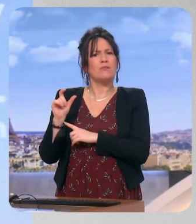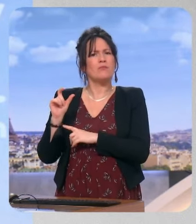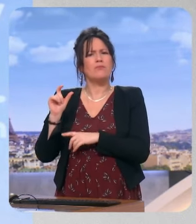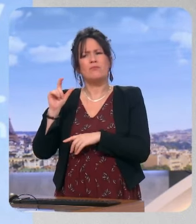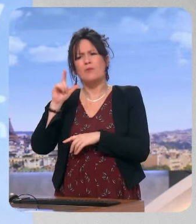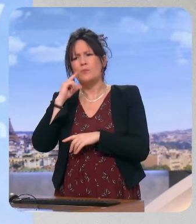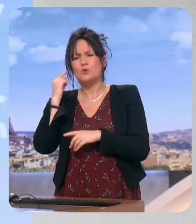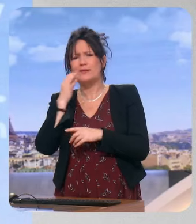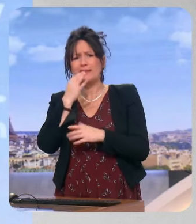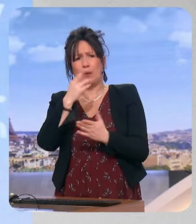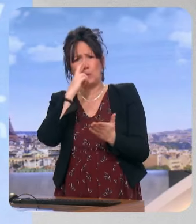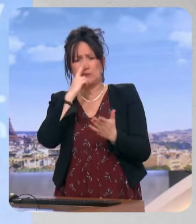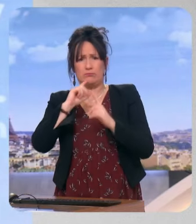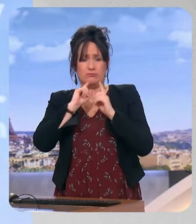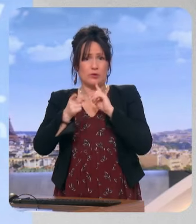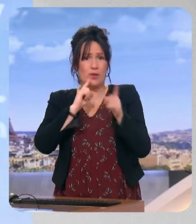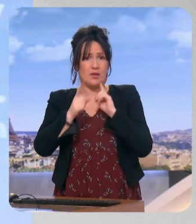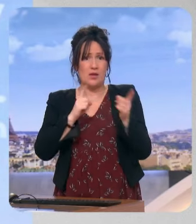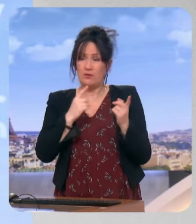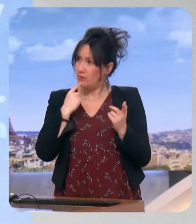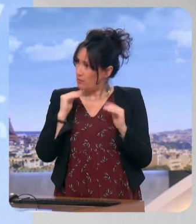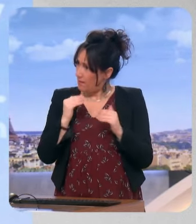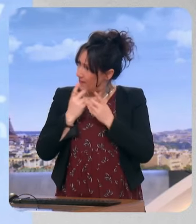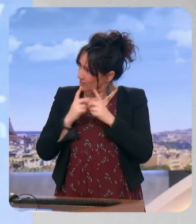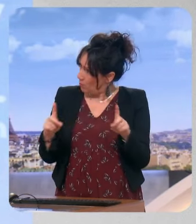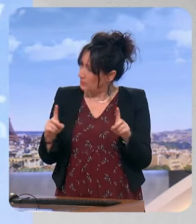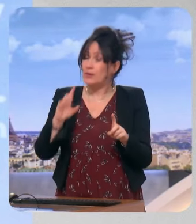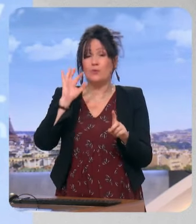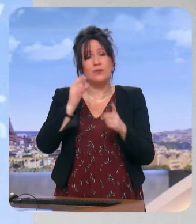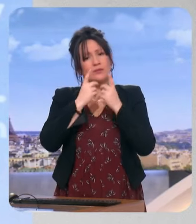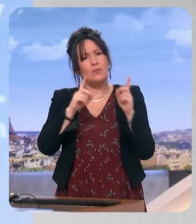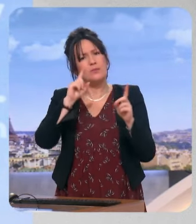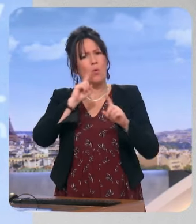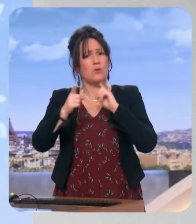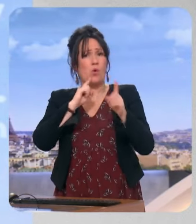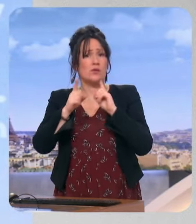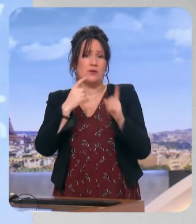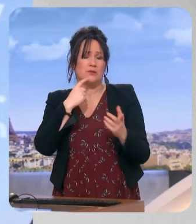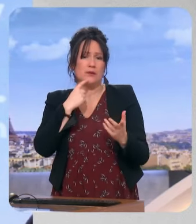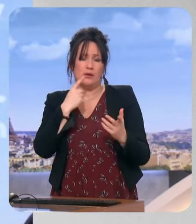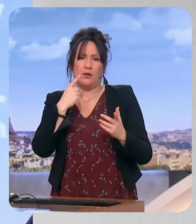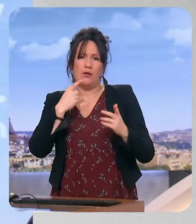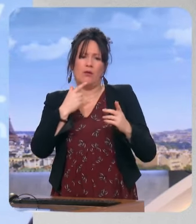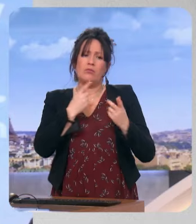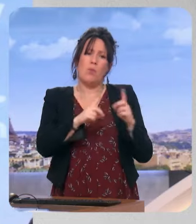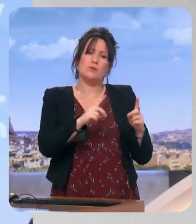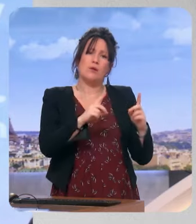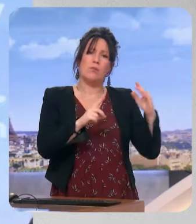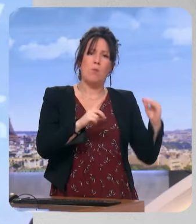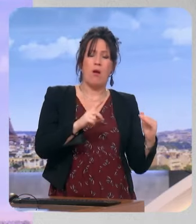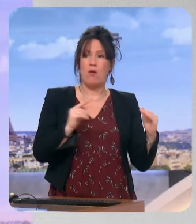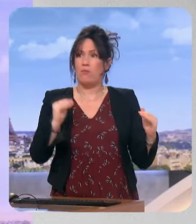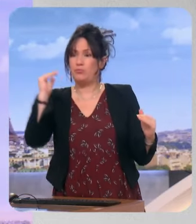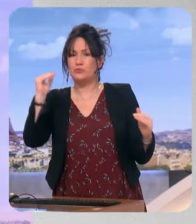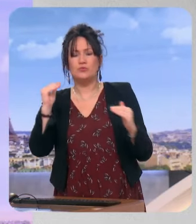Ça reste une démocratie ? En tous les cas c'est une démocratie autoritaire, c'est-à-dire de moins en moins démocratique, de plus en plus autoritaire. Ce n pas une dictature, parce qu'il des partis, il des